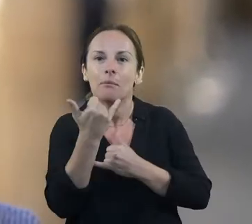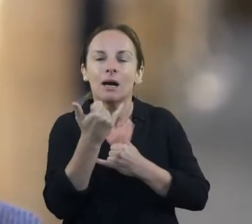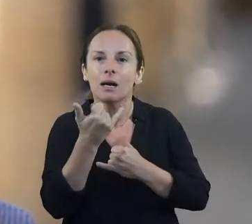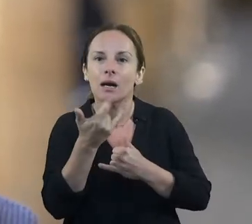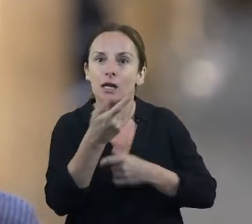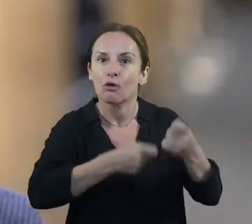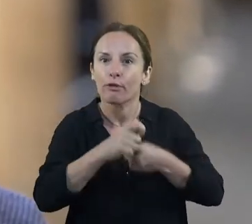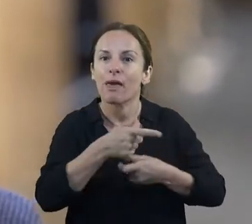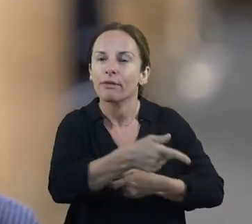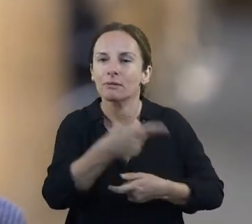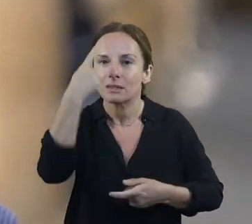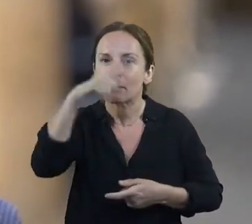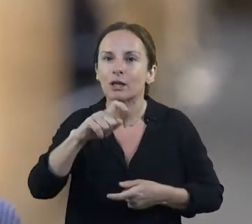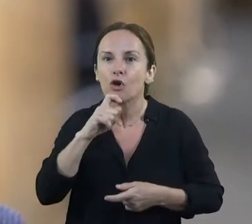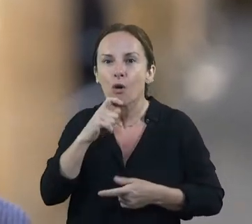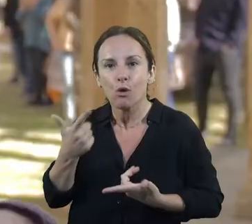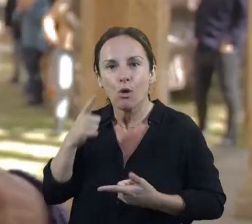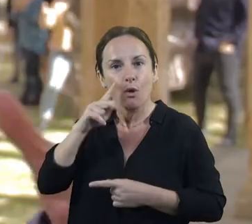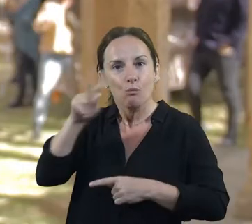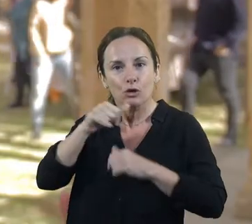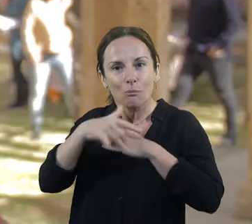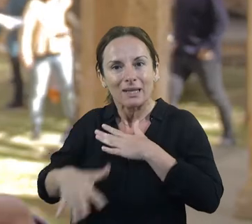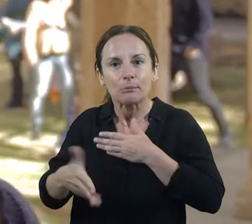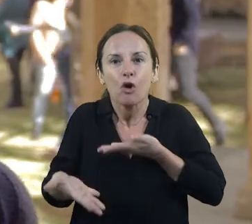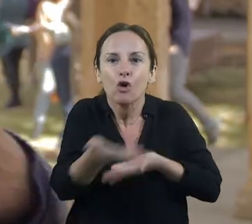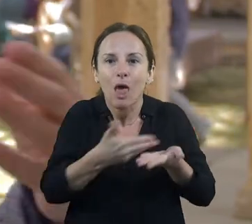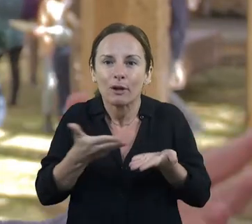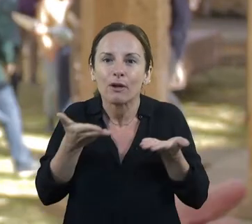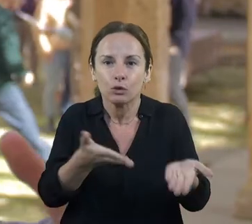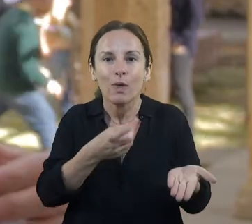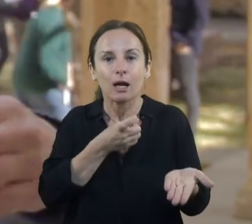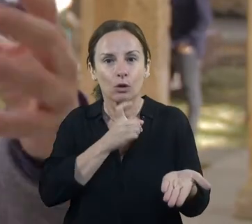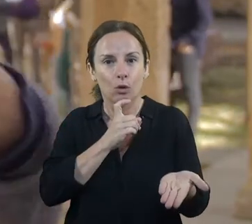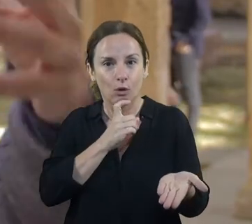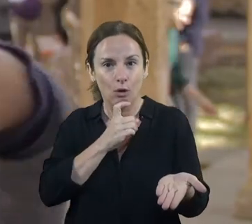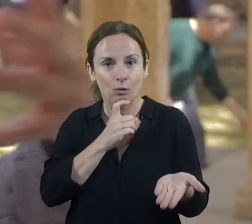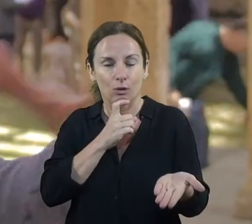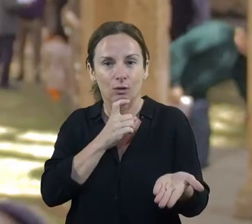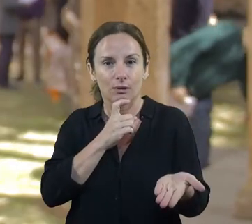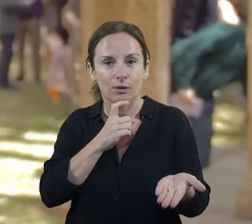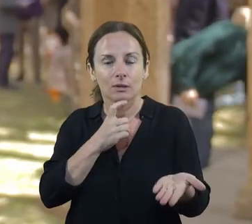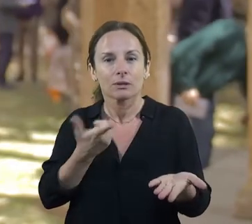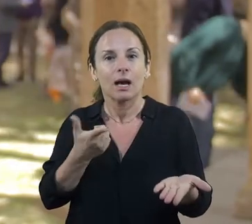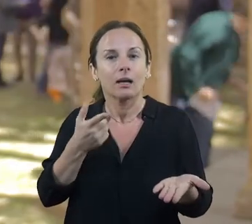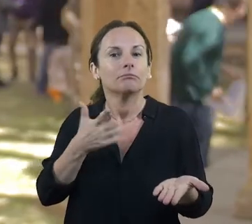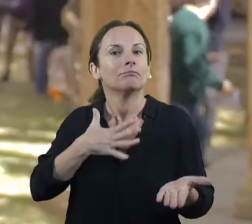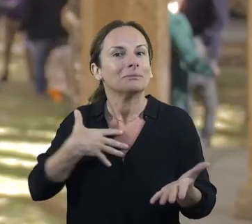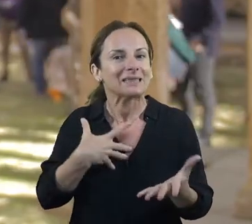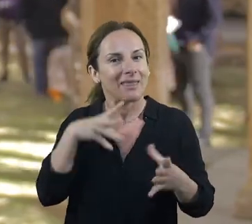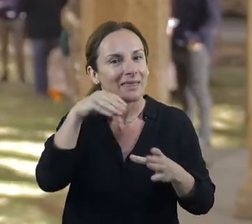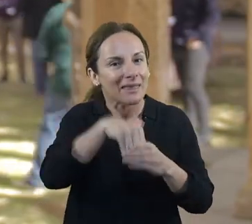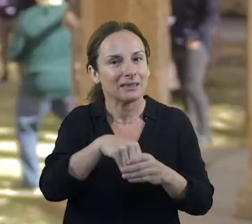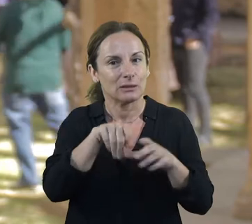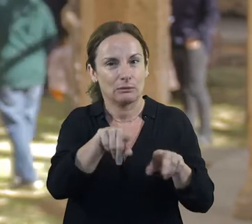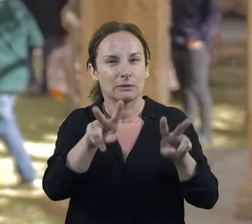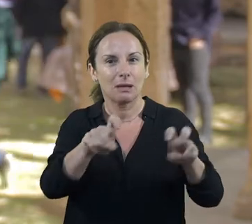estava passant. És a dir, de quina manera el museu podia col·laborar o, no sé, imbrincar-se d'alguna manera amb